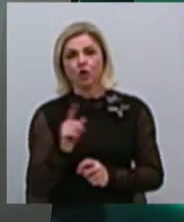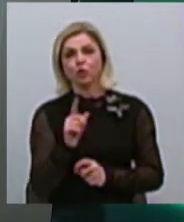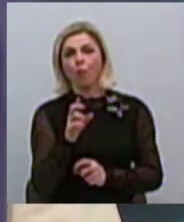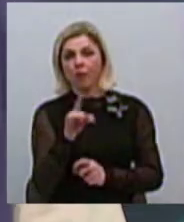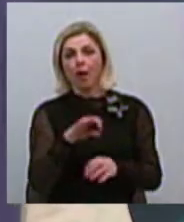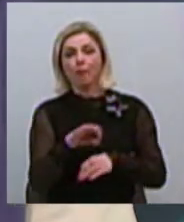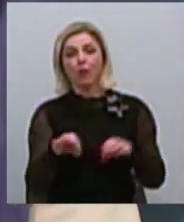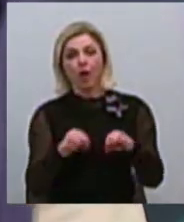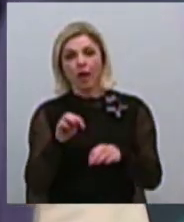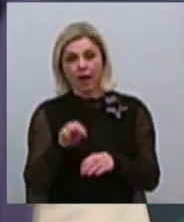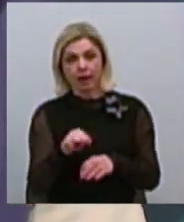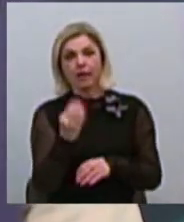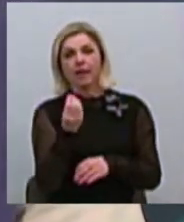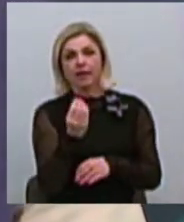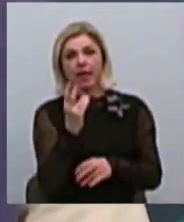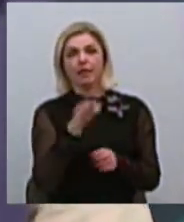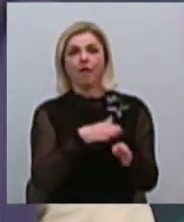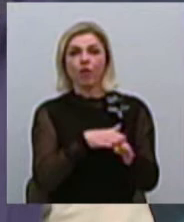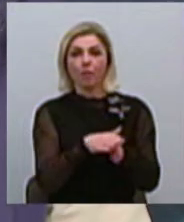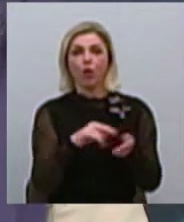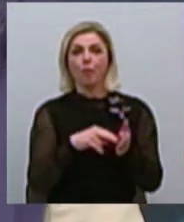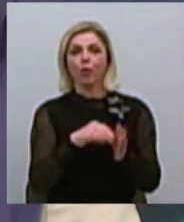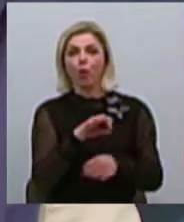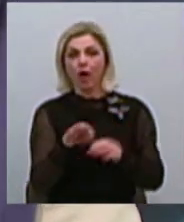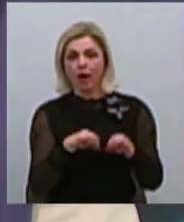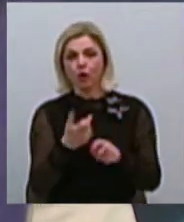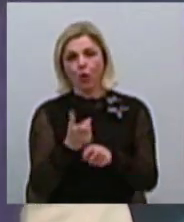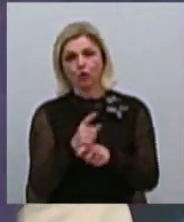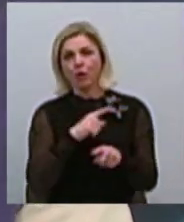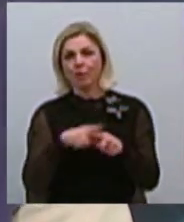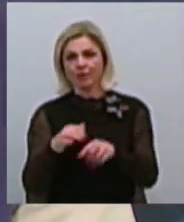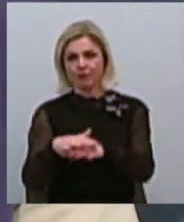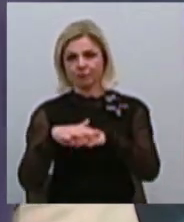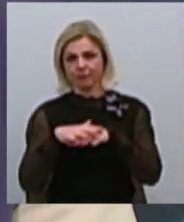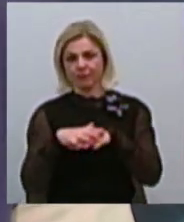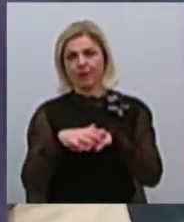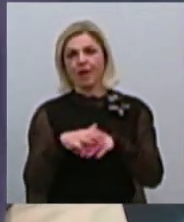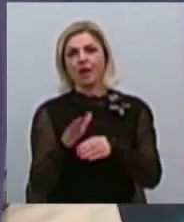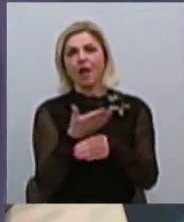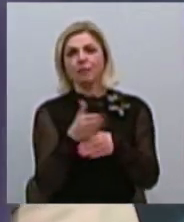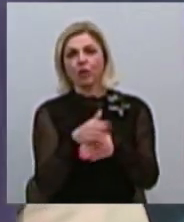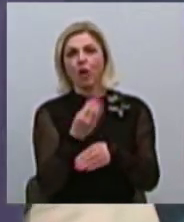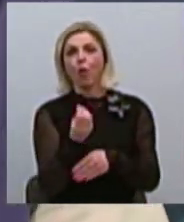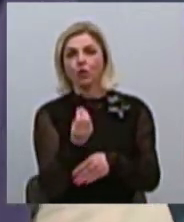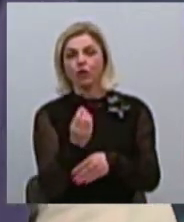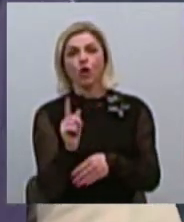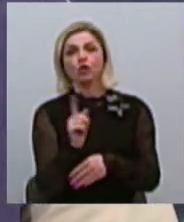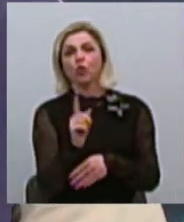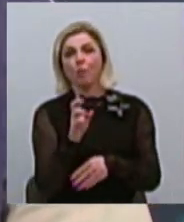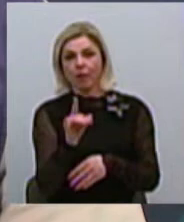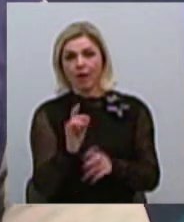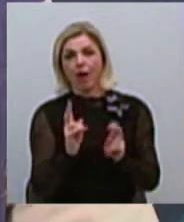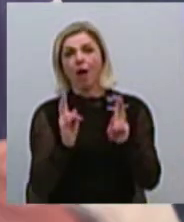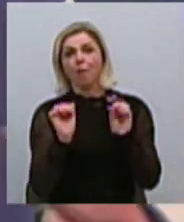на реалізацію проєктов дуже быстро приходили розпорядникам Коштів, щоб як можна